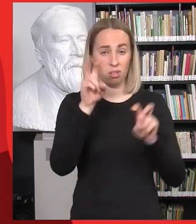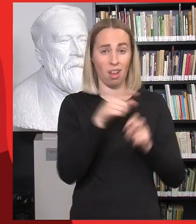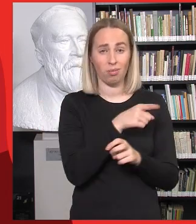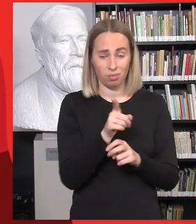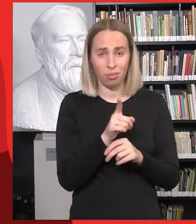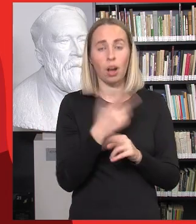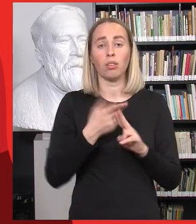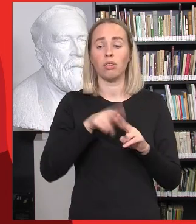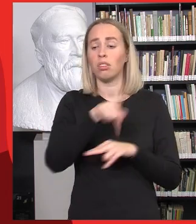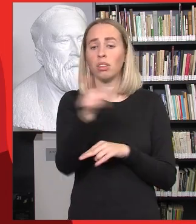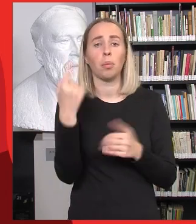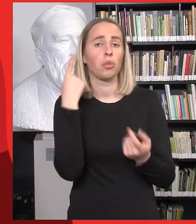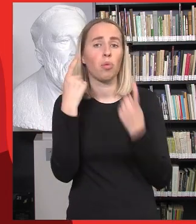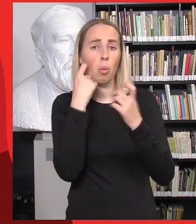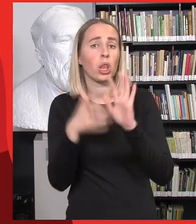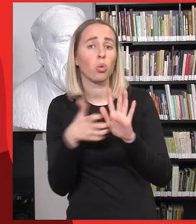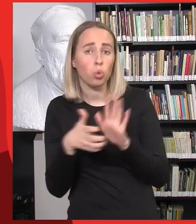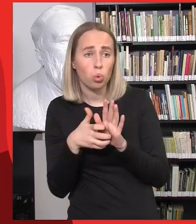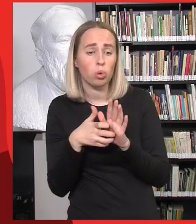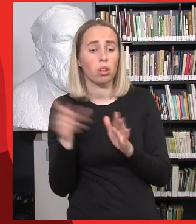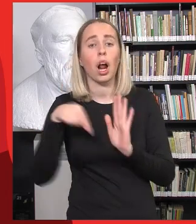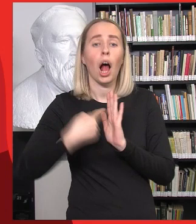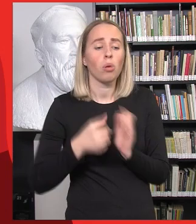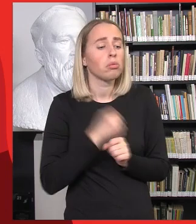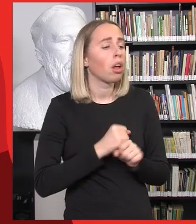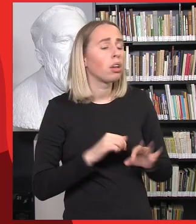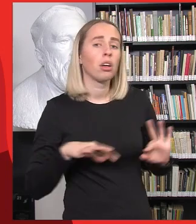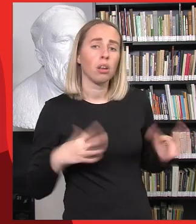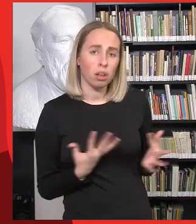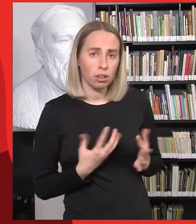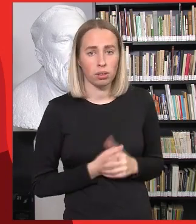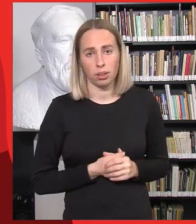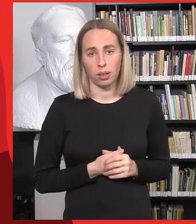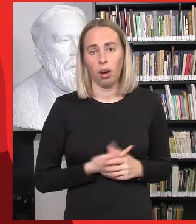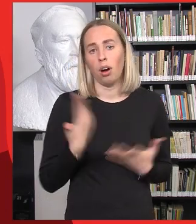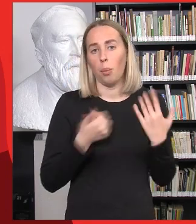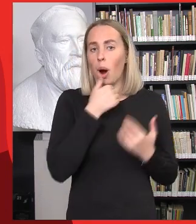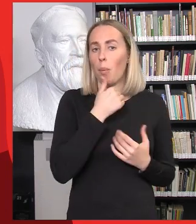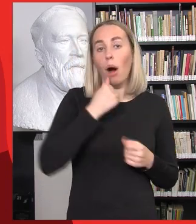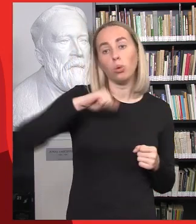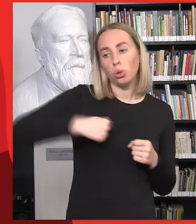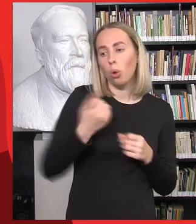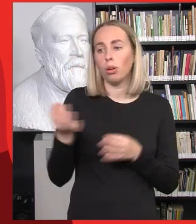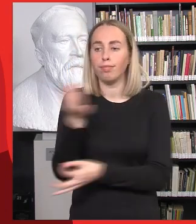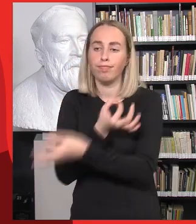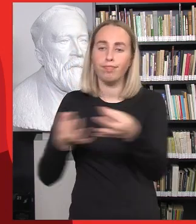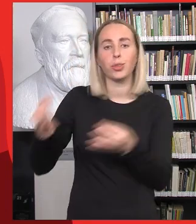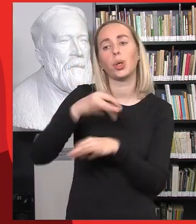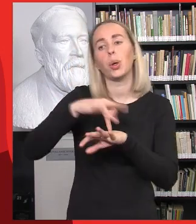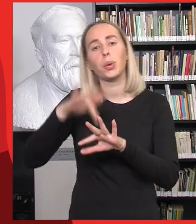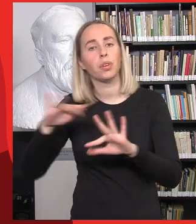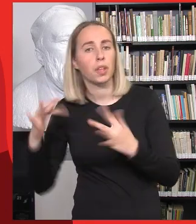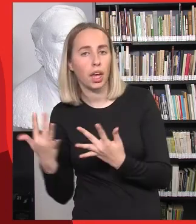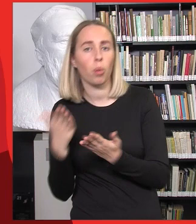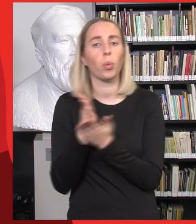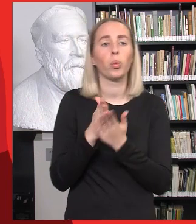pasigęsta tos informacijos ir klausia, ką man daryti arba šiaip dažnai pasakojasi draugai vienai kitiems, kaip jie jaučiasi, kokius turi